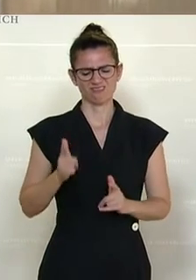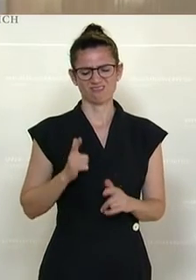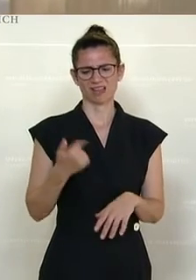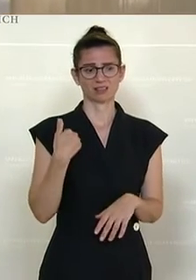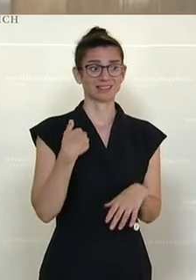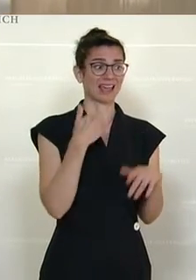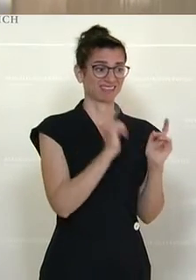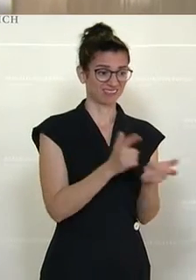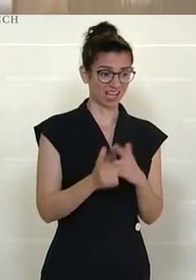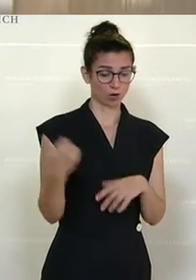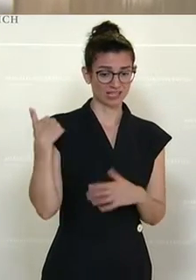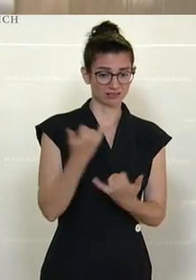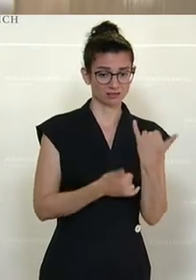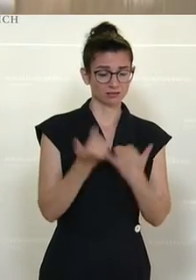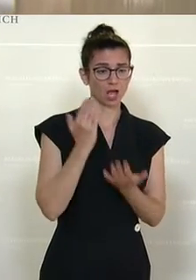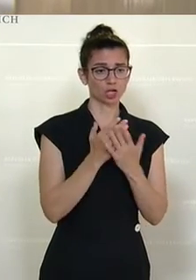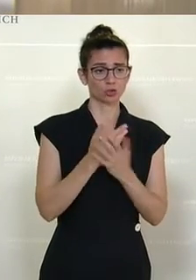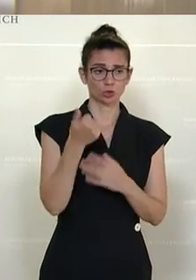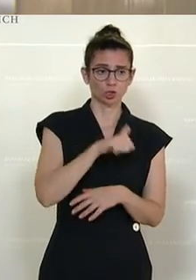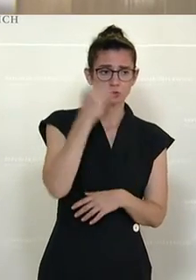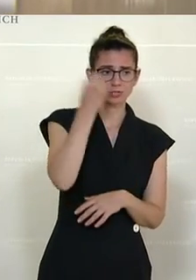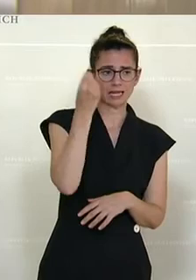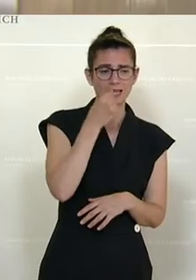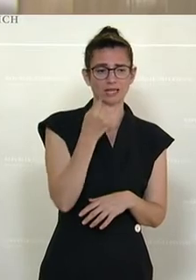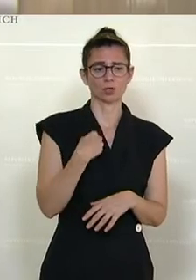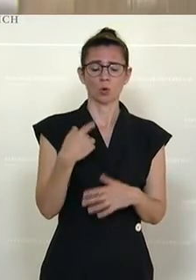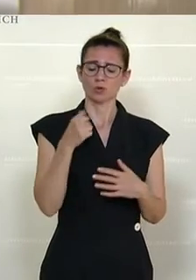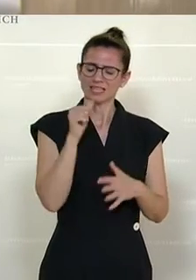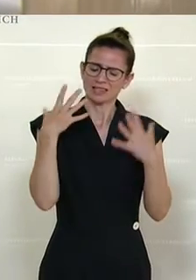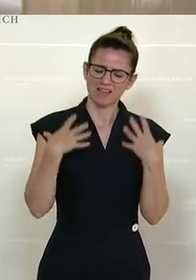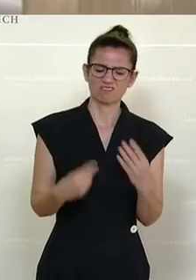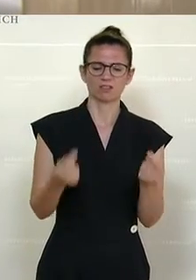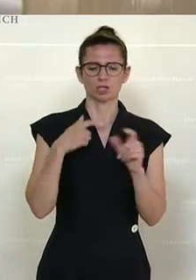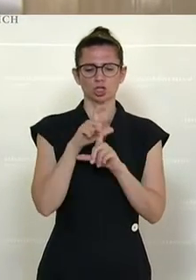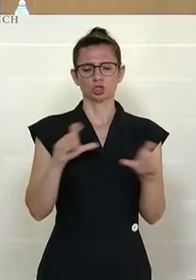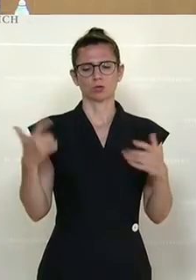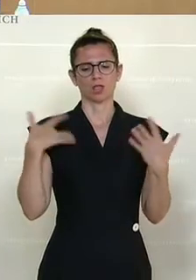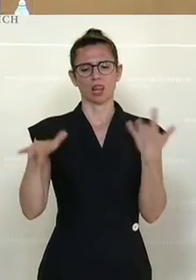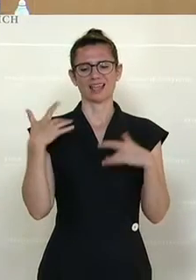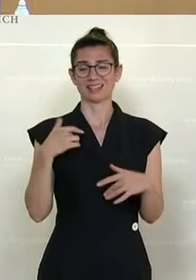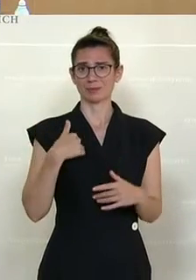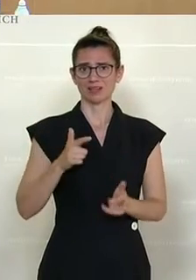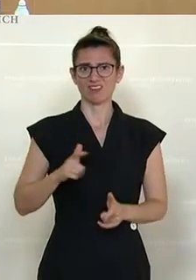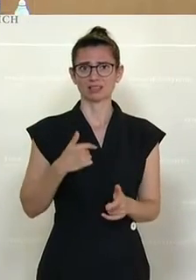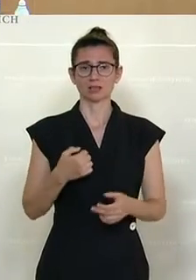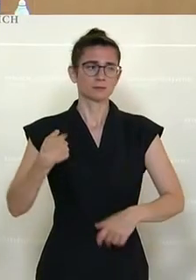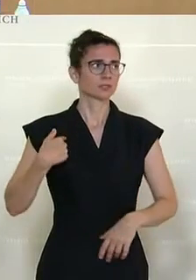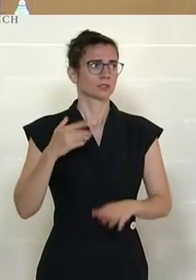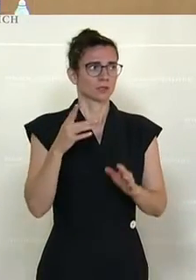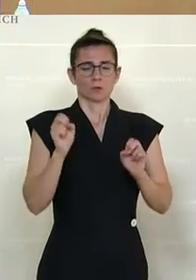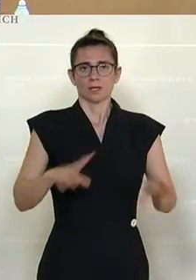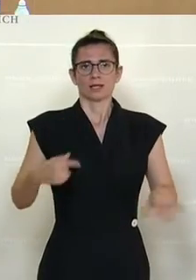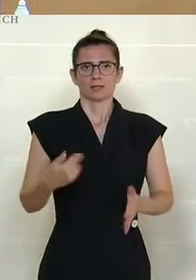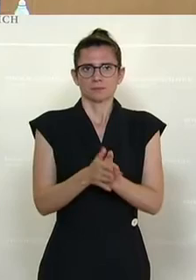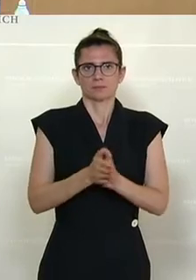Lehren gezogen wurden und dass man nicht wieder versucht hat, durch Schuldzuweisungen die Dinge zu lösen. Und ich hätte mir erwartet, dass Sie an die Arbeit gehen, gemeinsam mit der